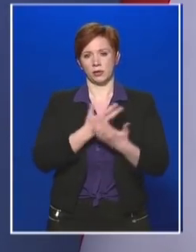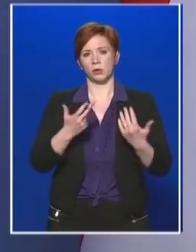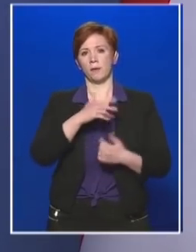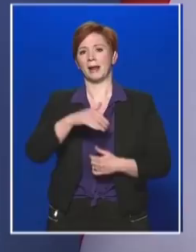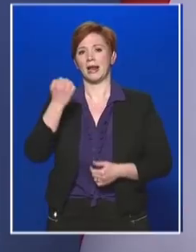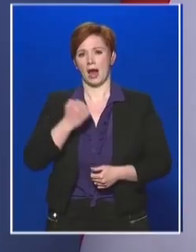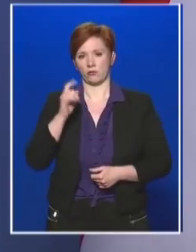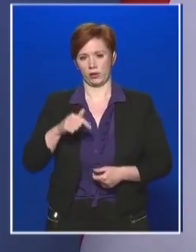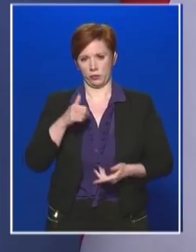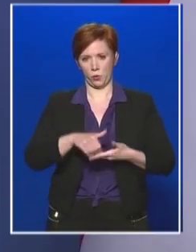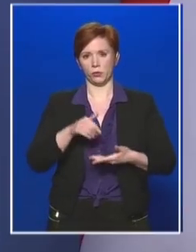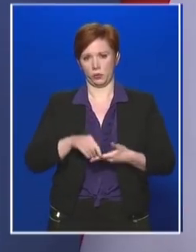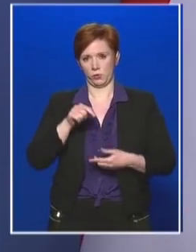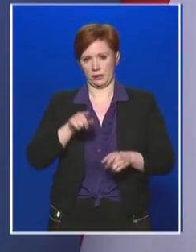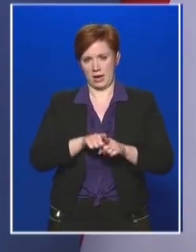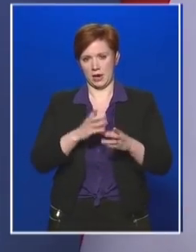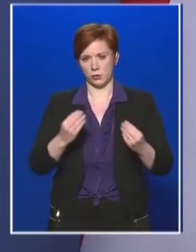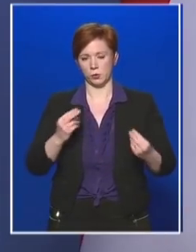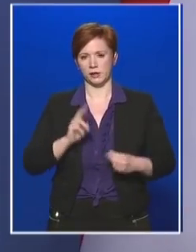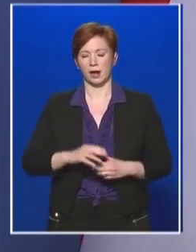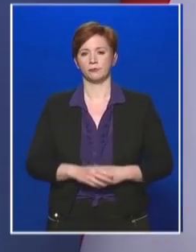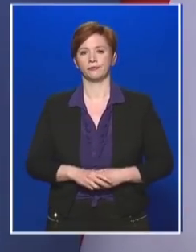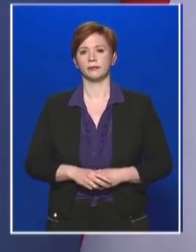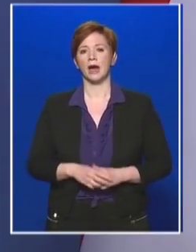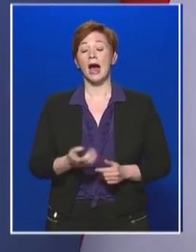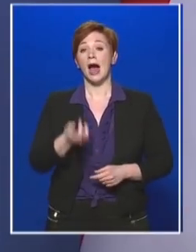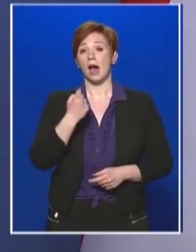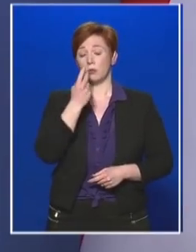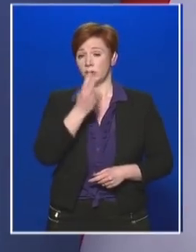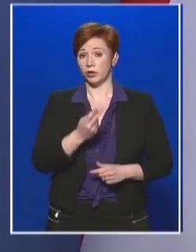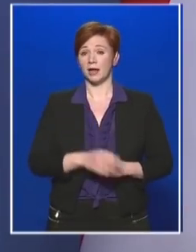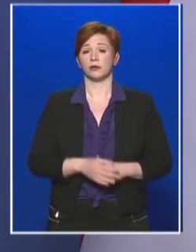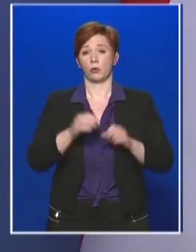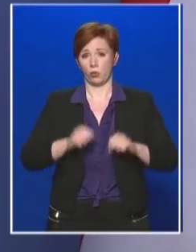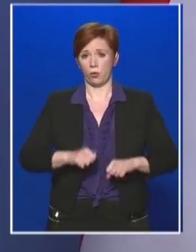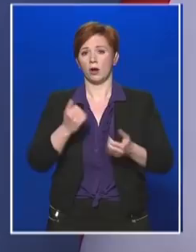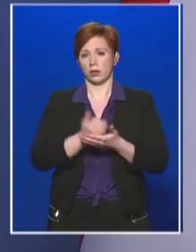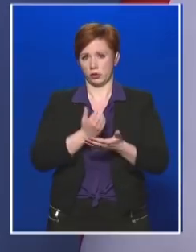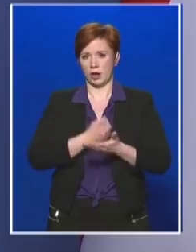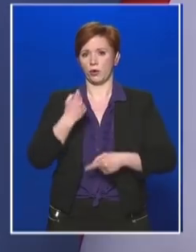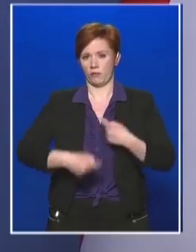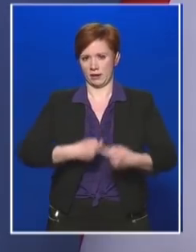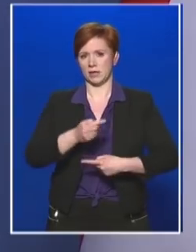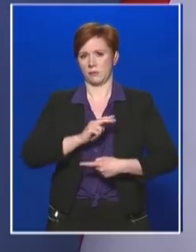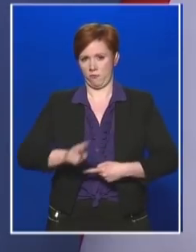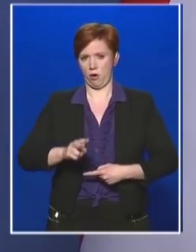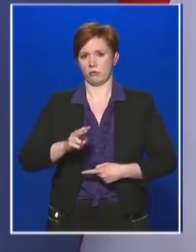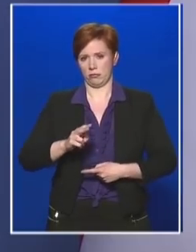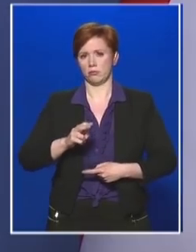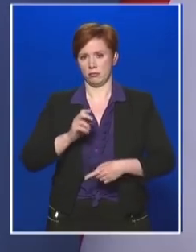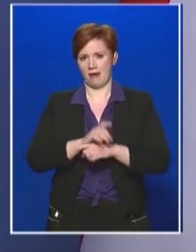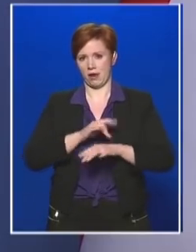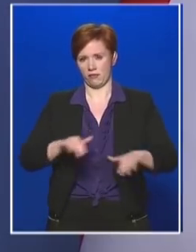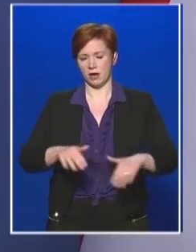költöttünk erre. Látni kell ebből, hogy komoly gazdasági következményei is vannak a járványnak, a